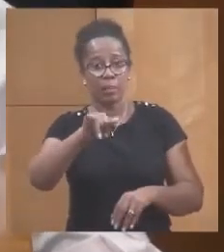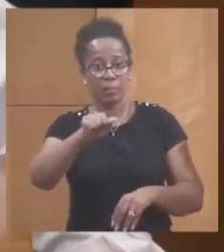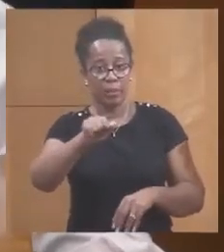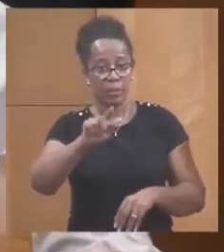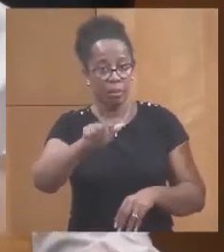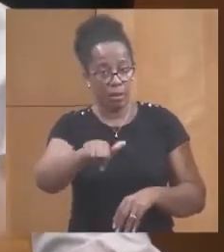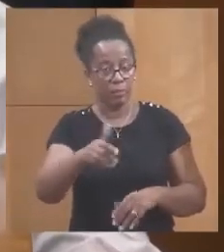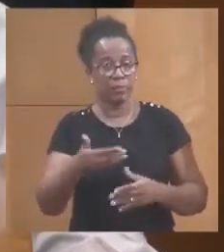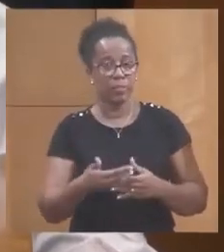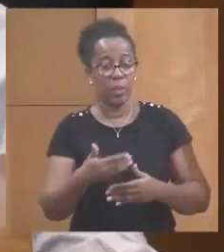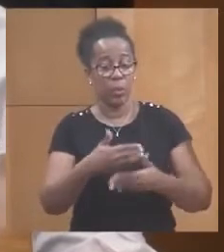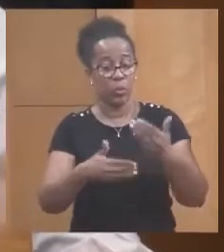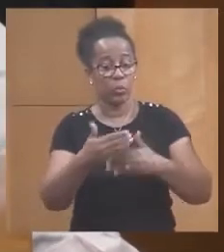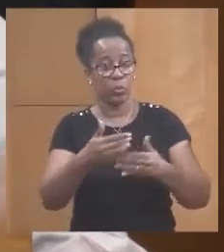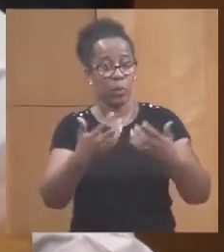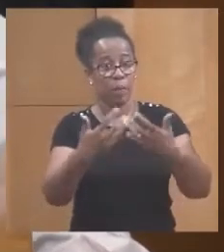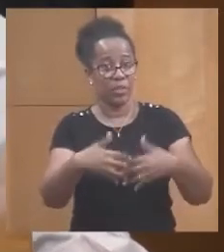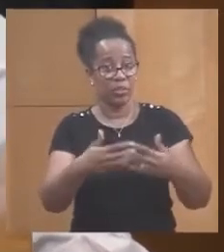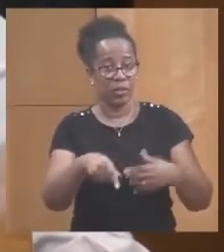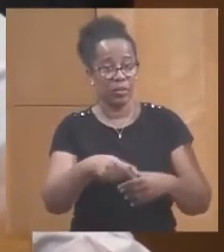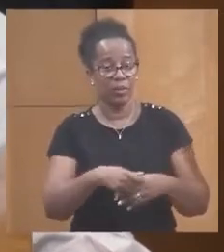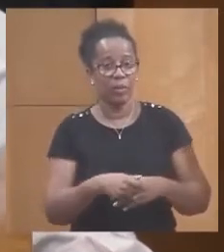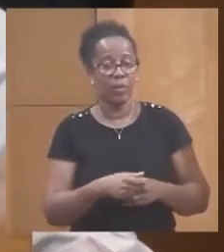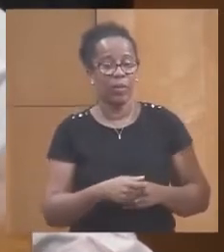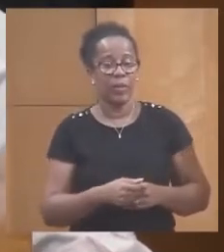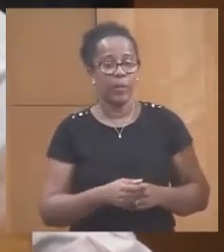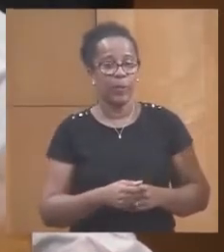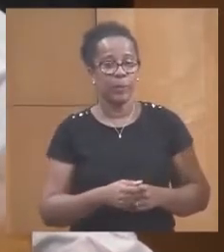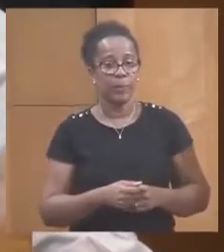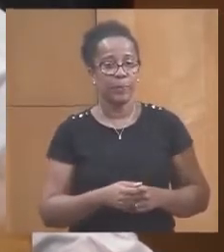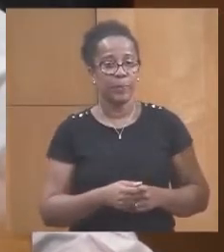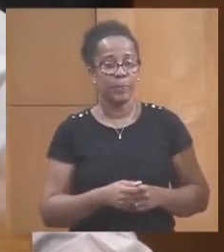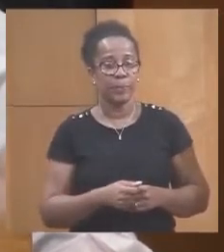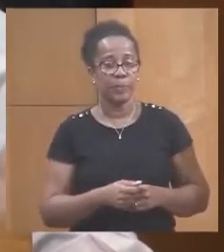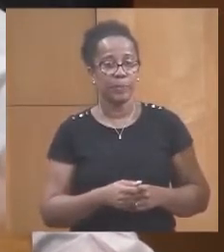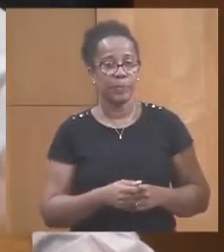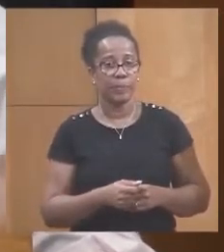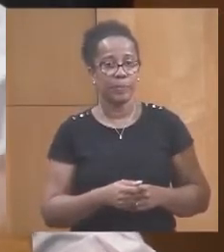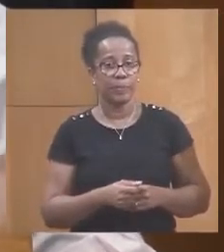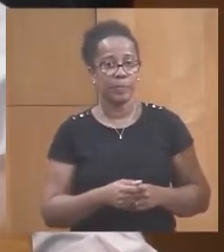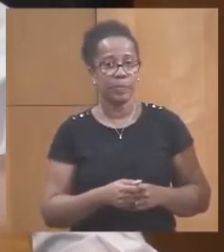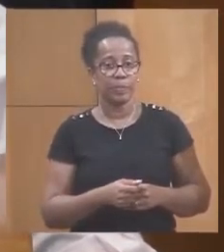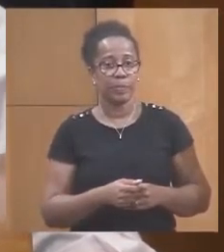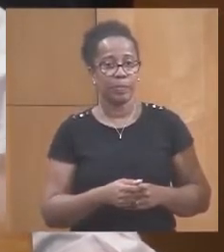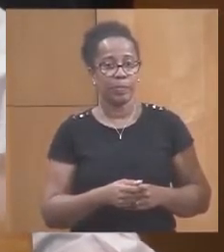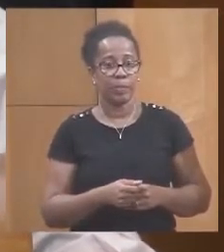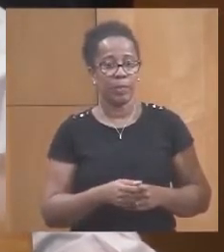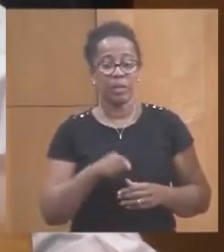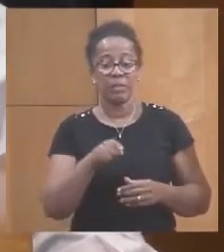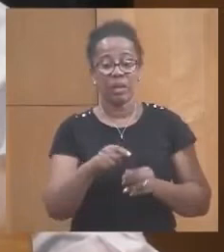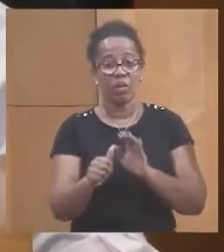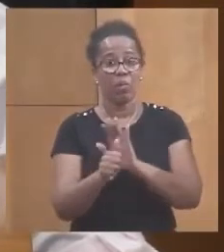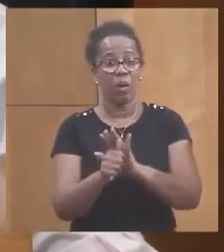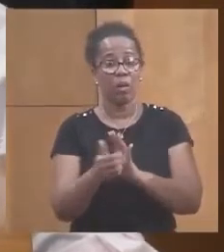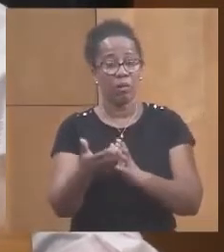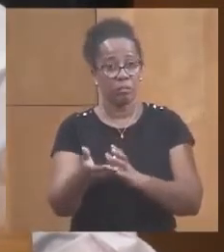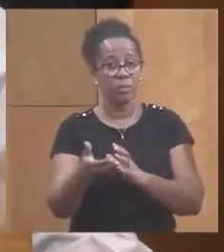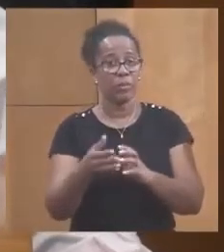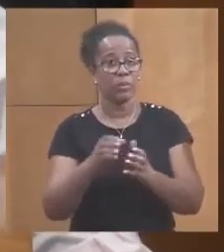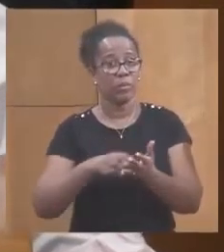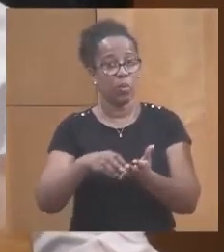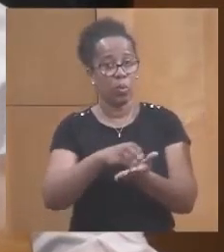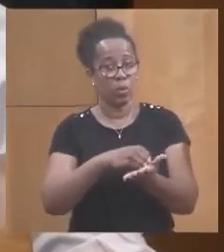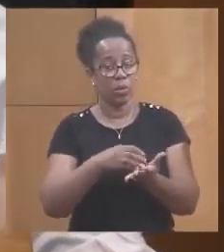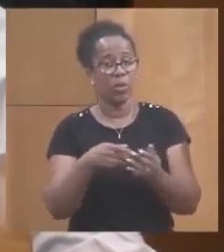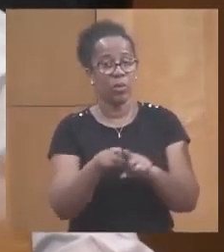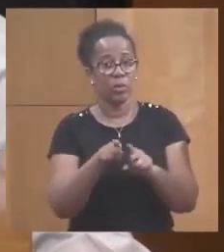la construction de ces machines à glace, la mise en place de ces machines à glace, releverait des communes et